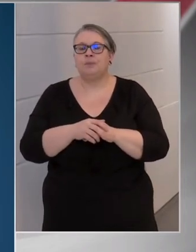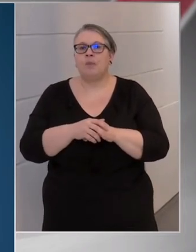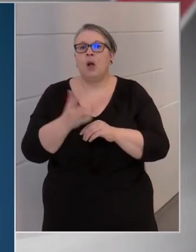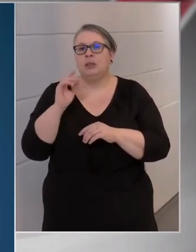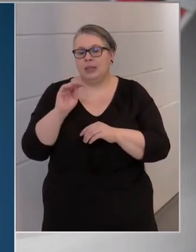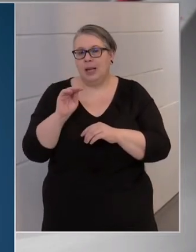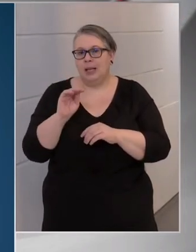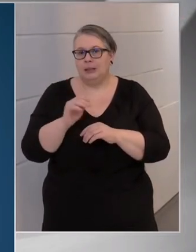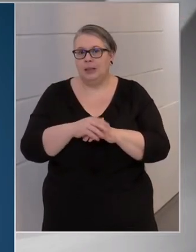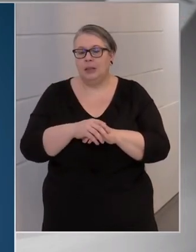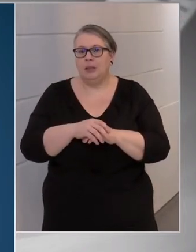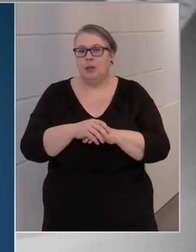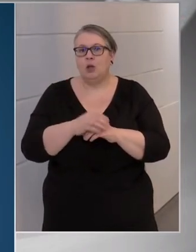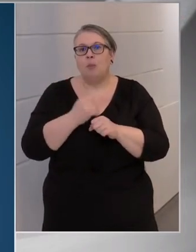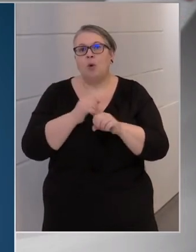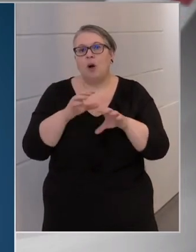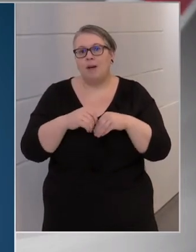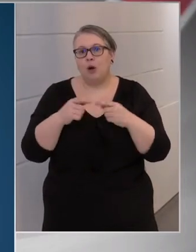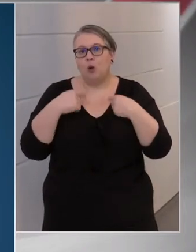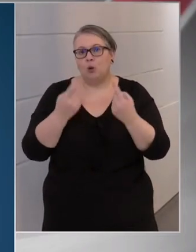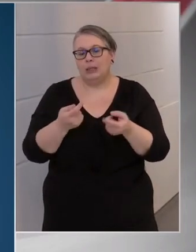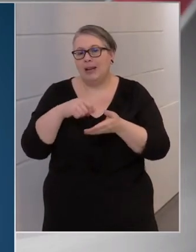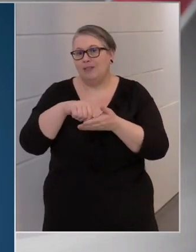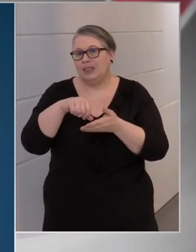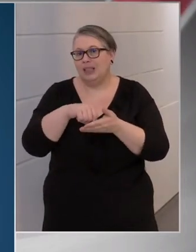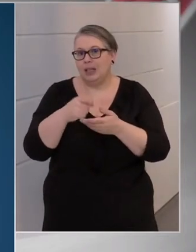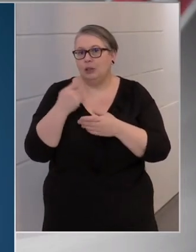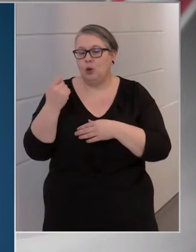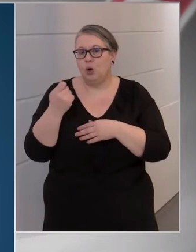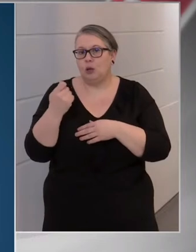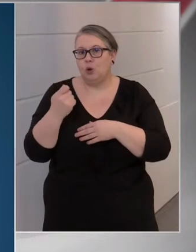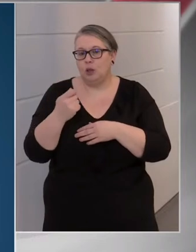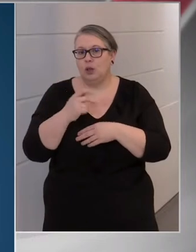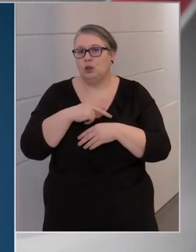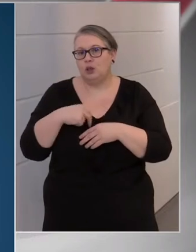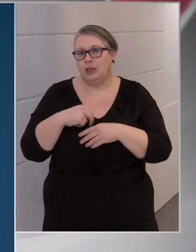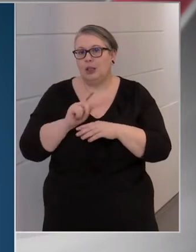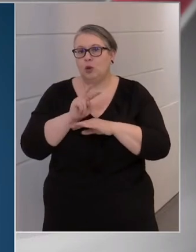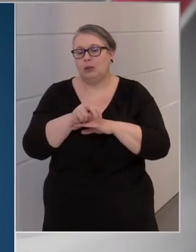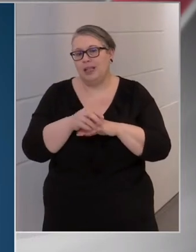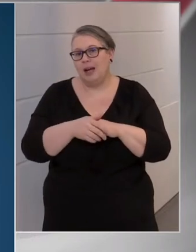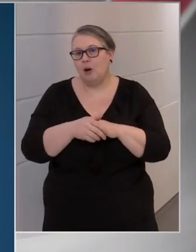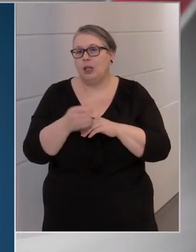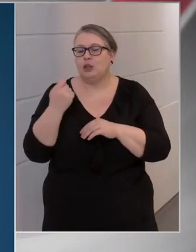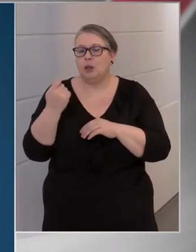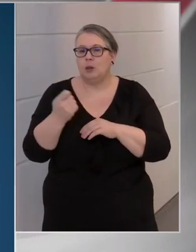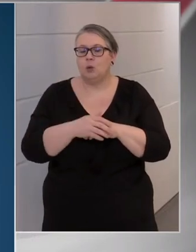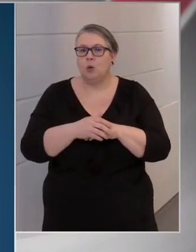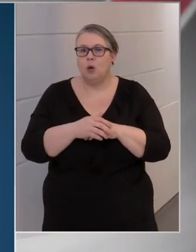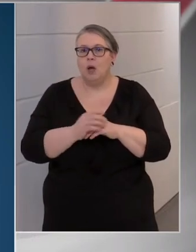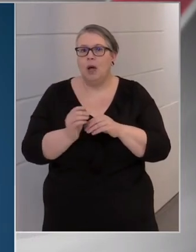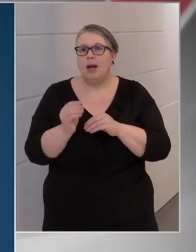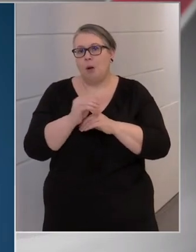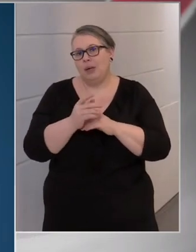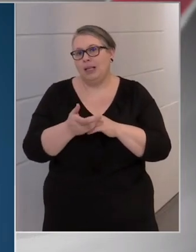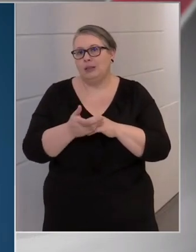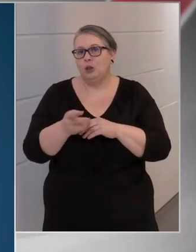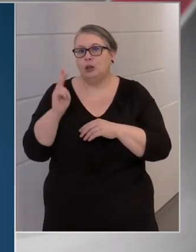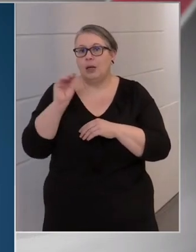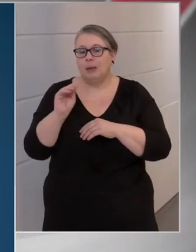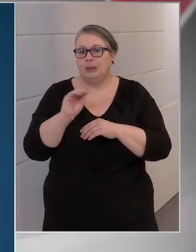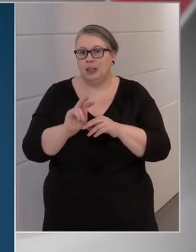Ez azt jelenti, hogy a munkavállalóik után fizetendő adókat, a szociális hozzájárulási adót, rehabilitációs és